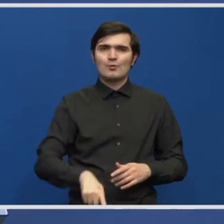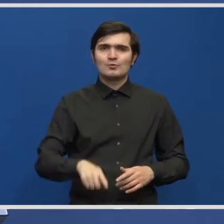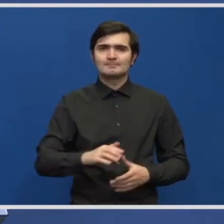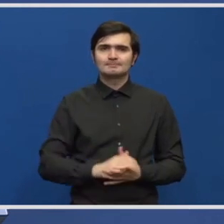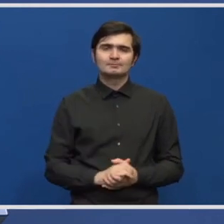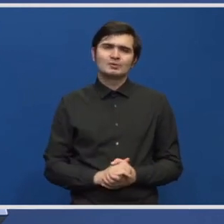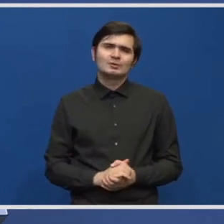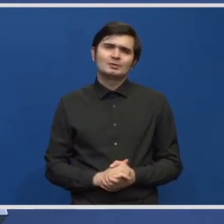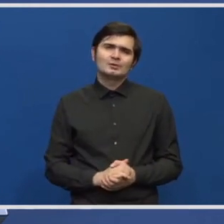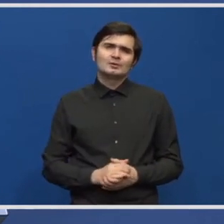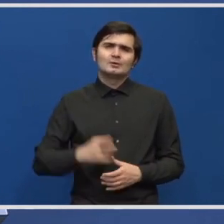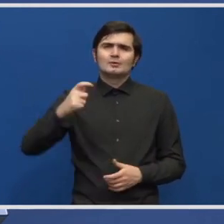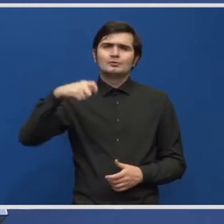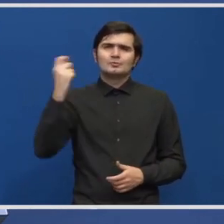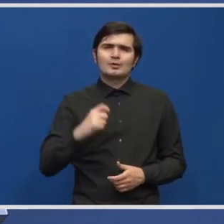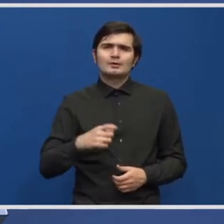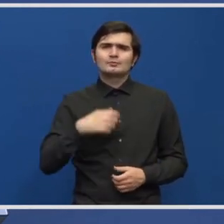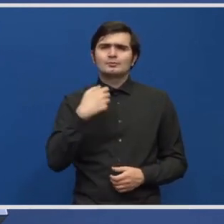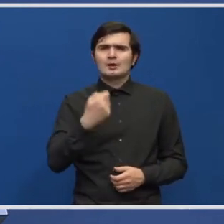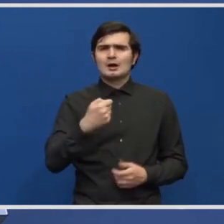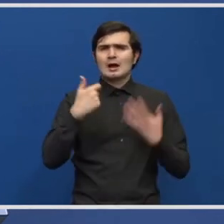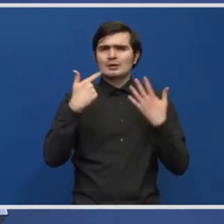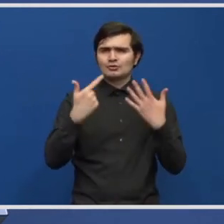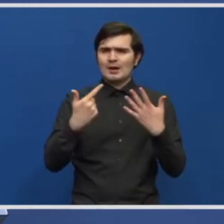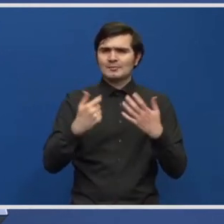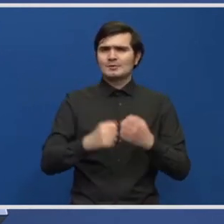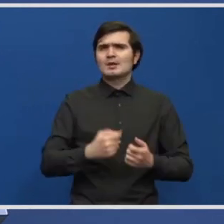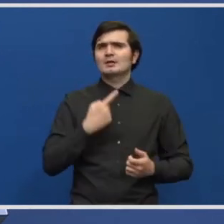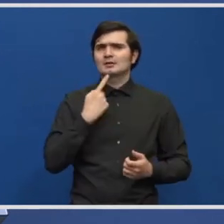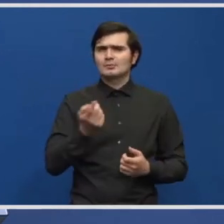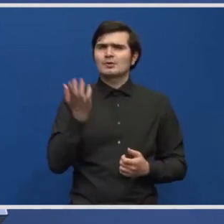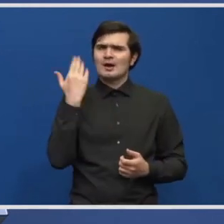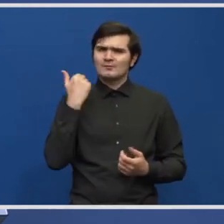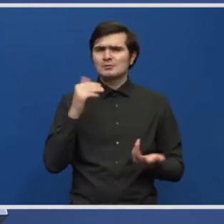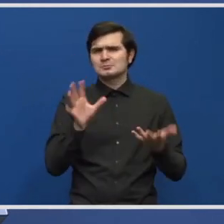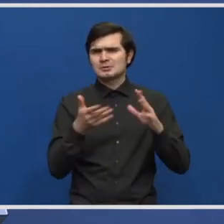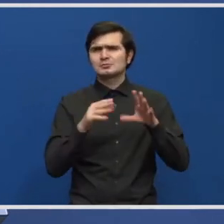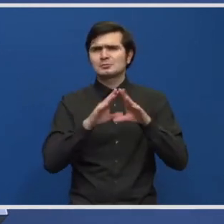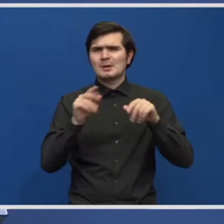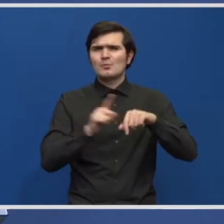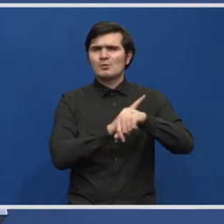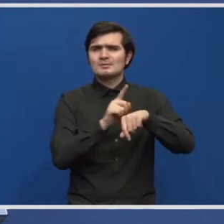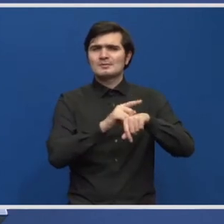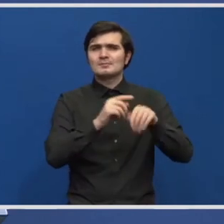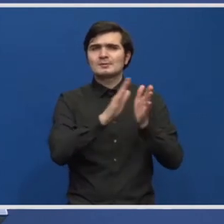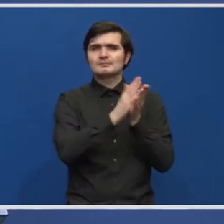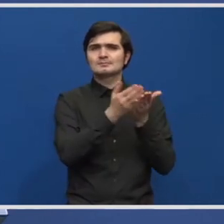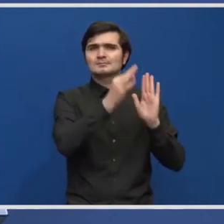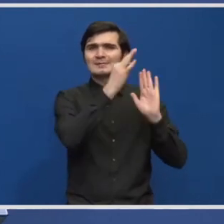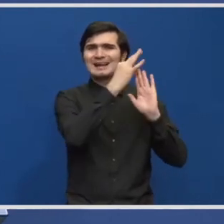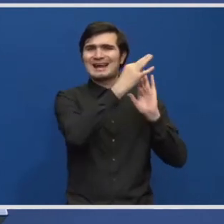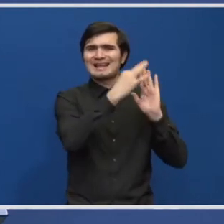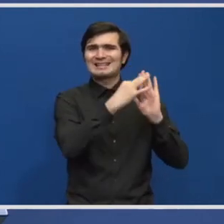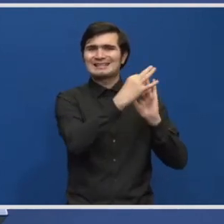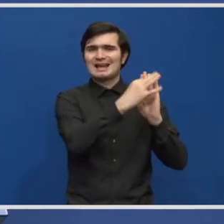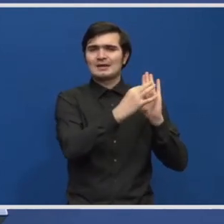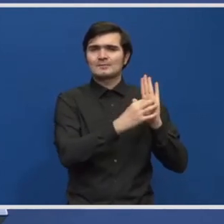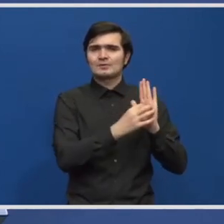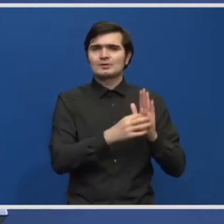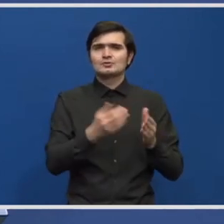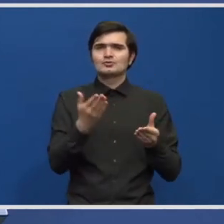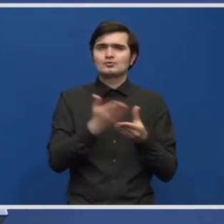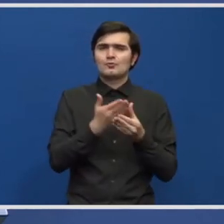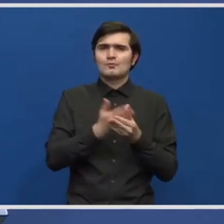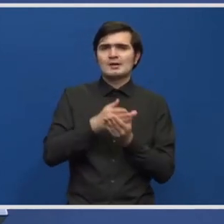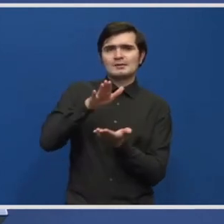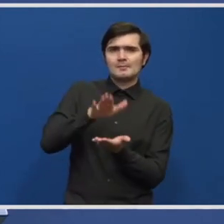De altfel, proiectul A7 pot spune că a fost destul de mult în calendar. Documentația pe baza căruia, la sfârșitul acestei luni,